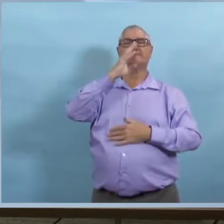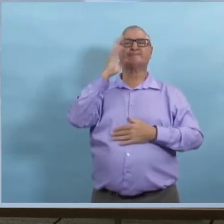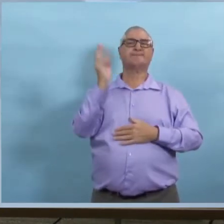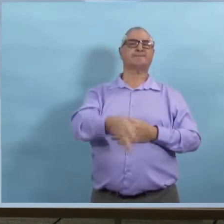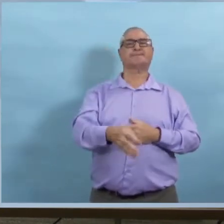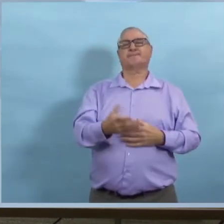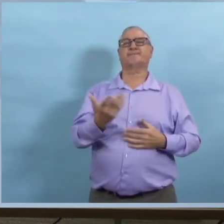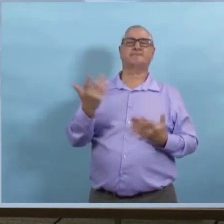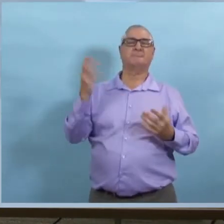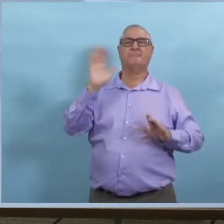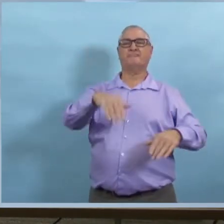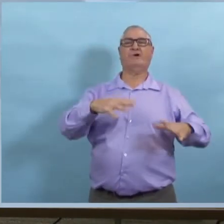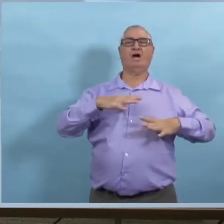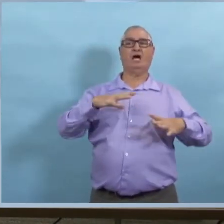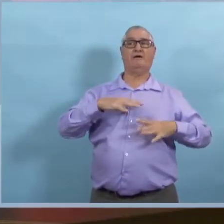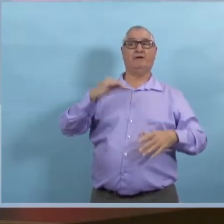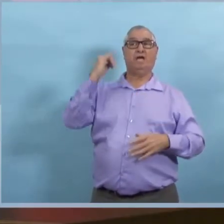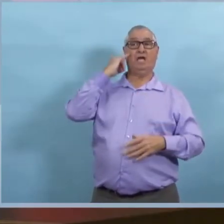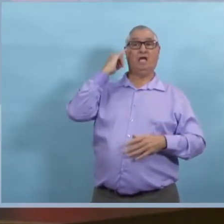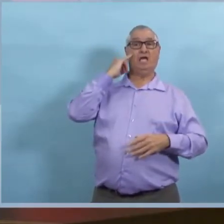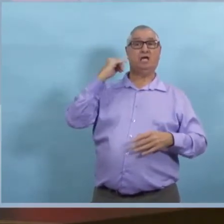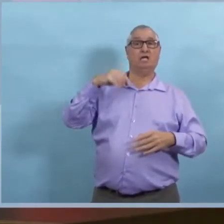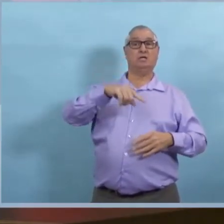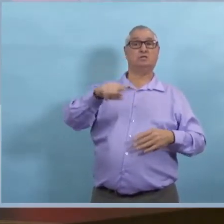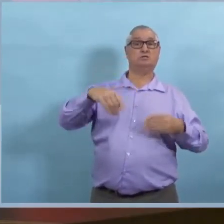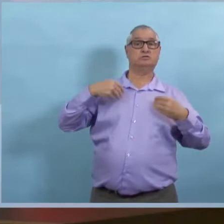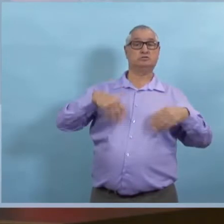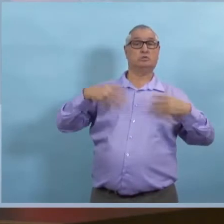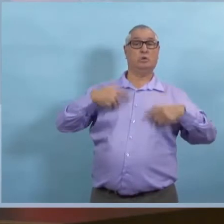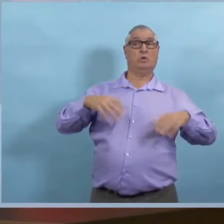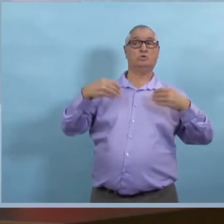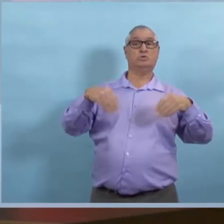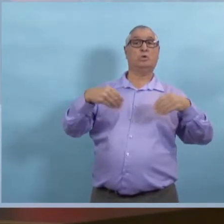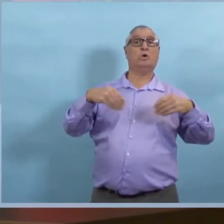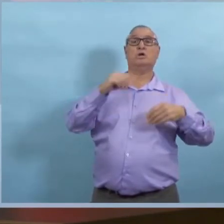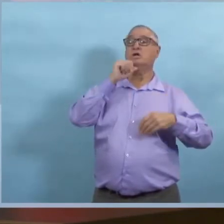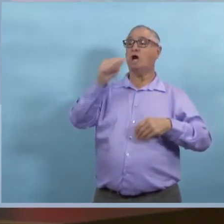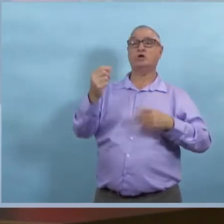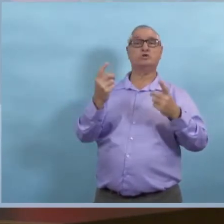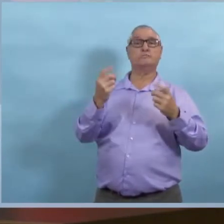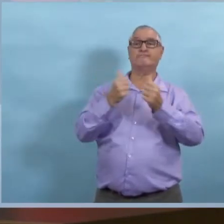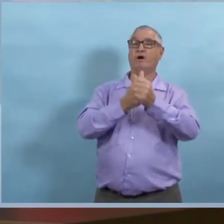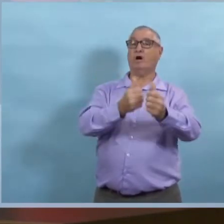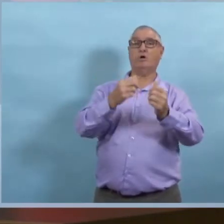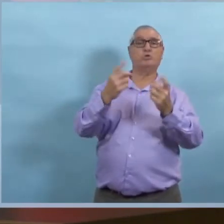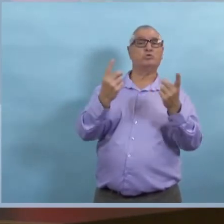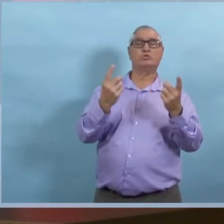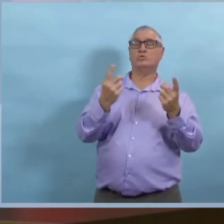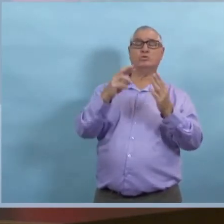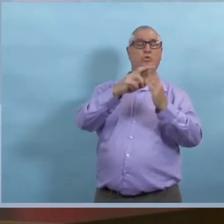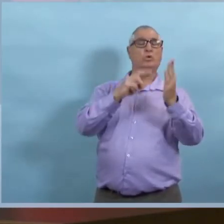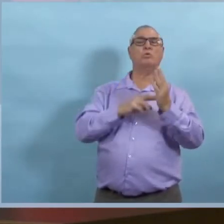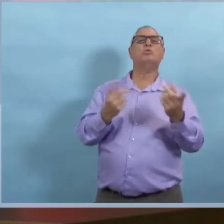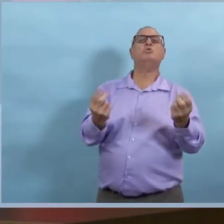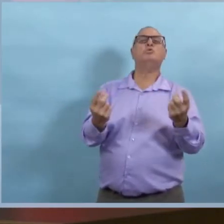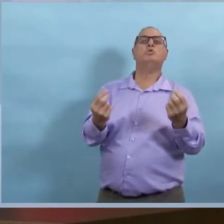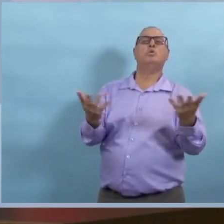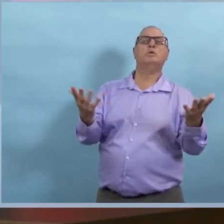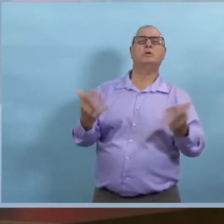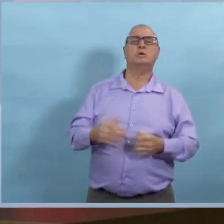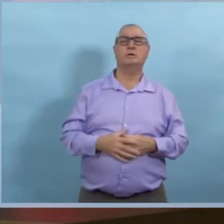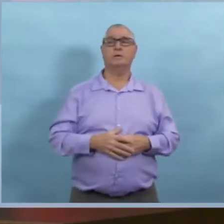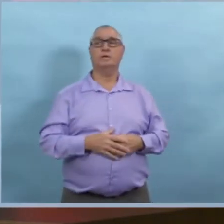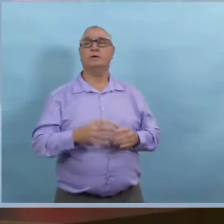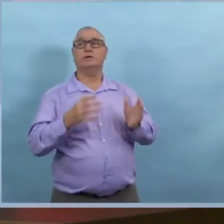Est-ce que vous avez des messages pour les détaillants qui ne suivent pas les lignes directrices? Alors, je ne